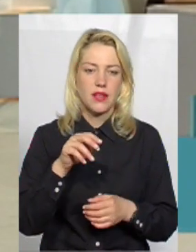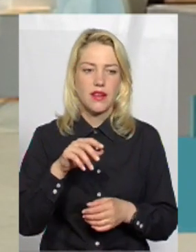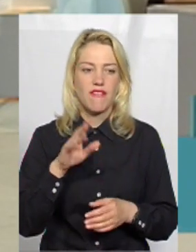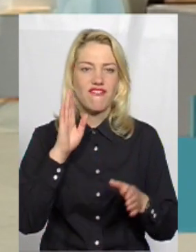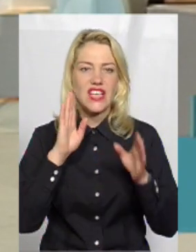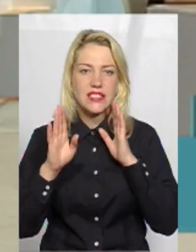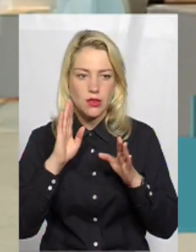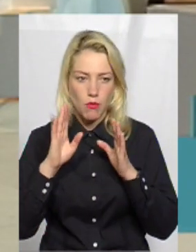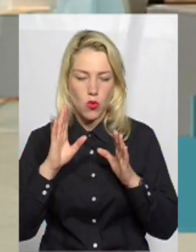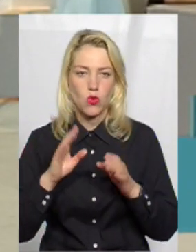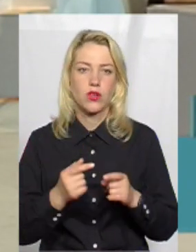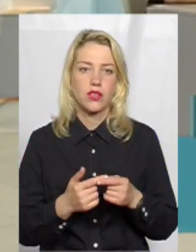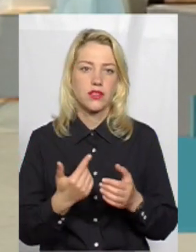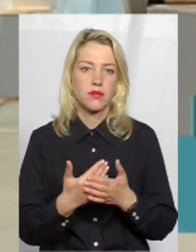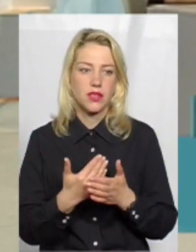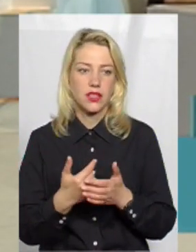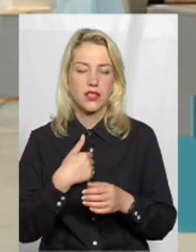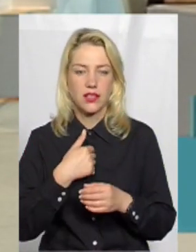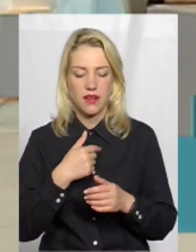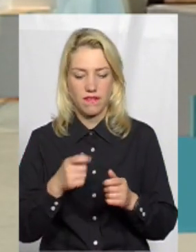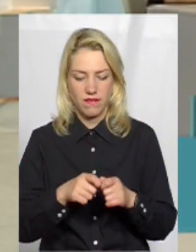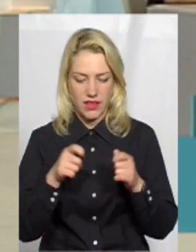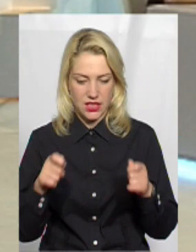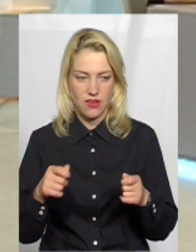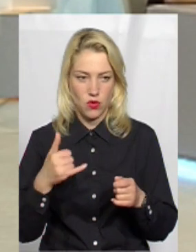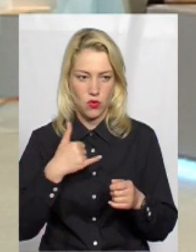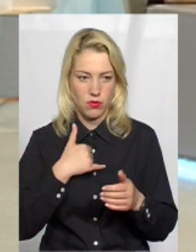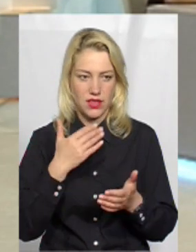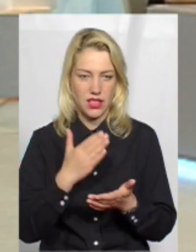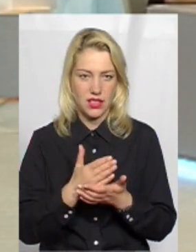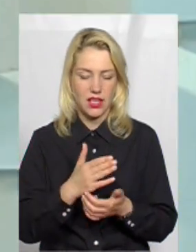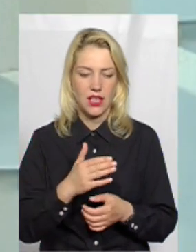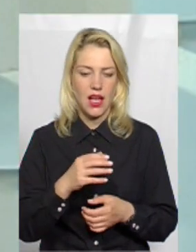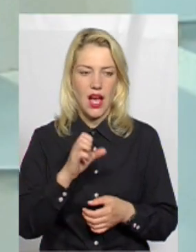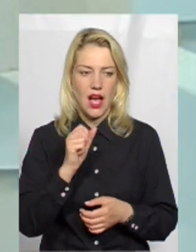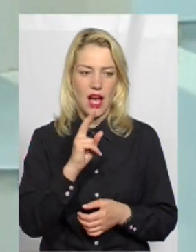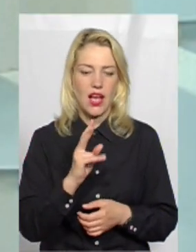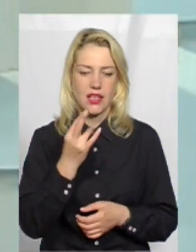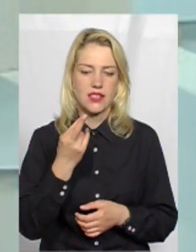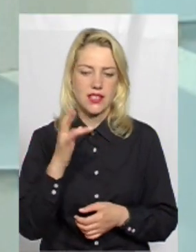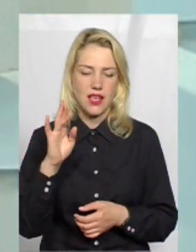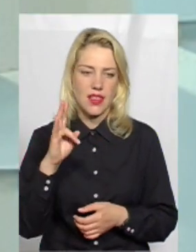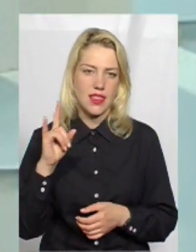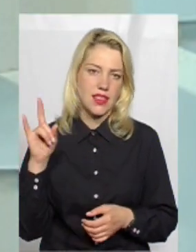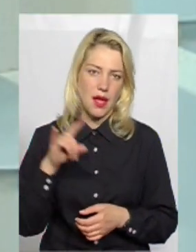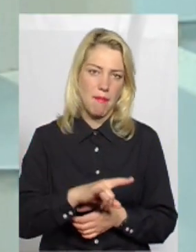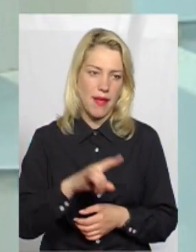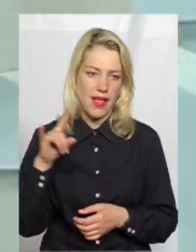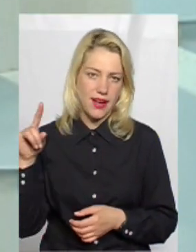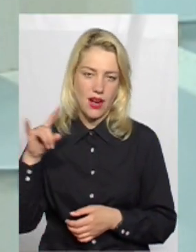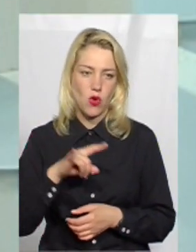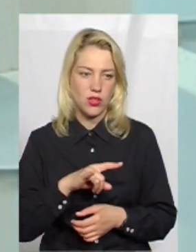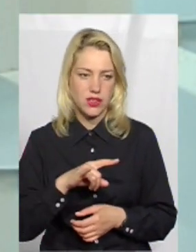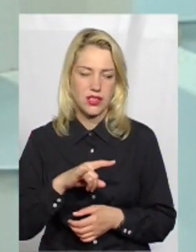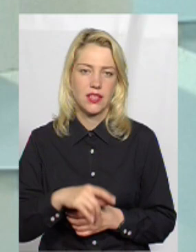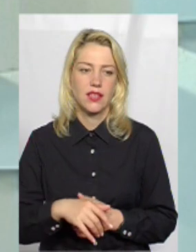Ну, от, наприклад, я йшов на ефір, я відкрив, в мене є такі топ-акції на перельоти, можна так задати, топ